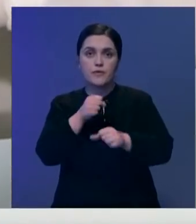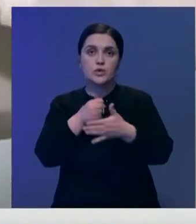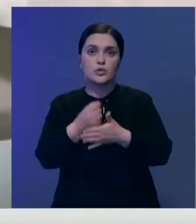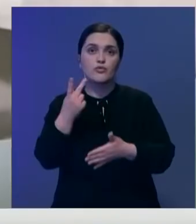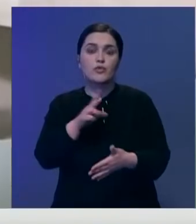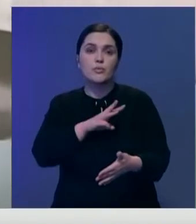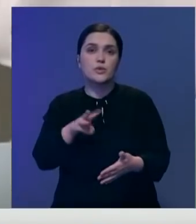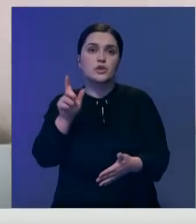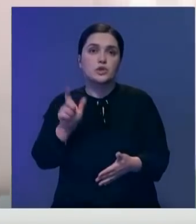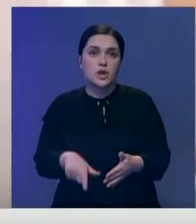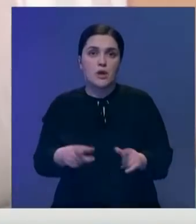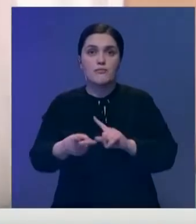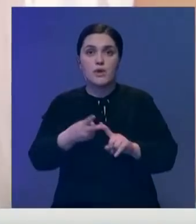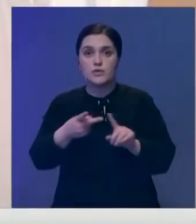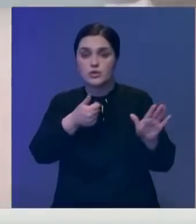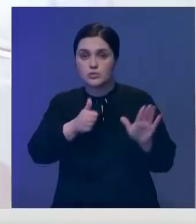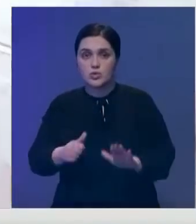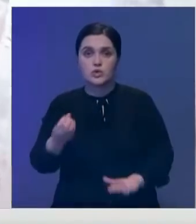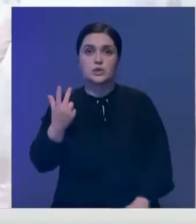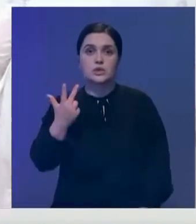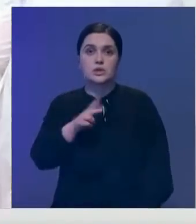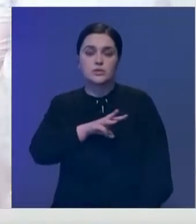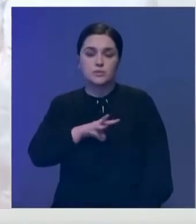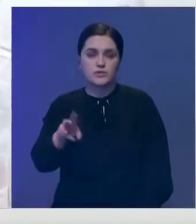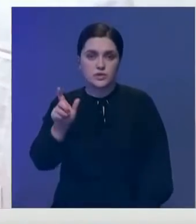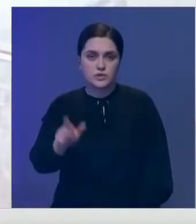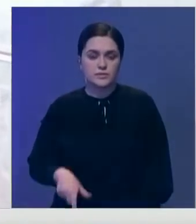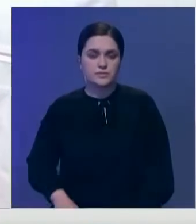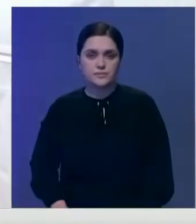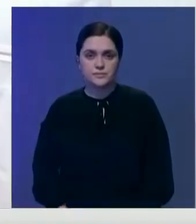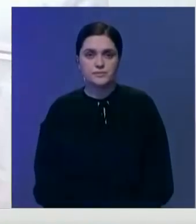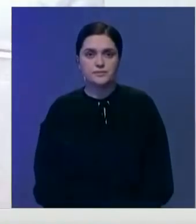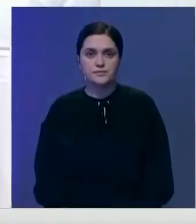миллионов человек. А во втором полугодии еще более 3 миллионов.